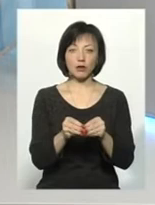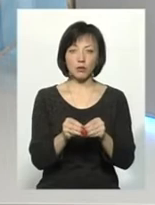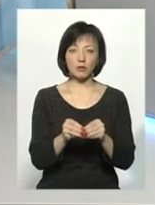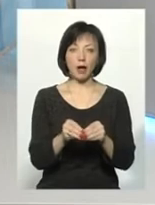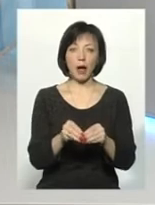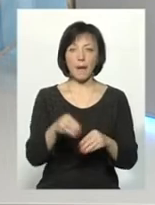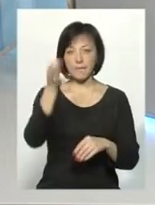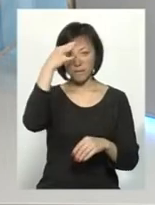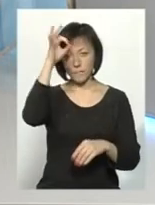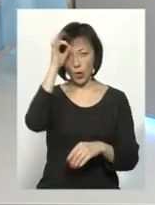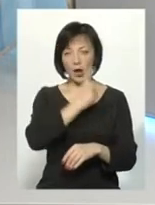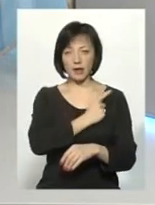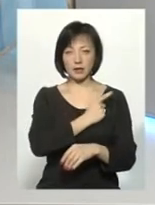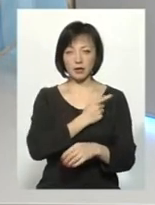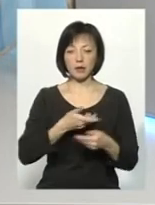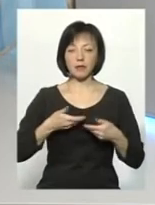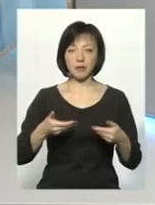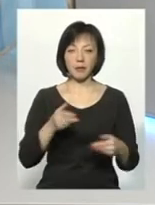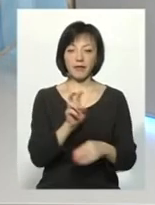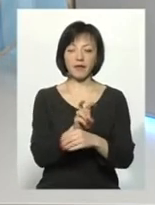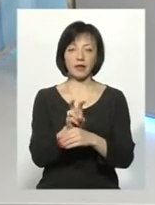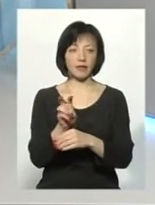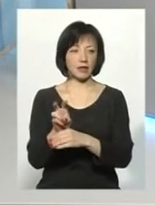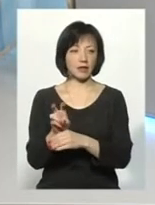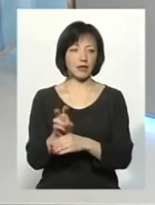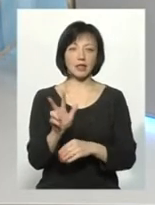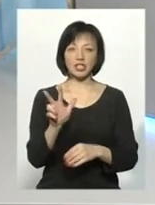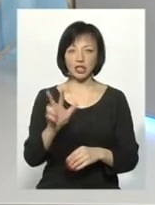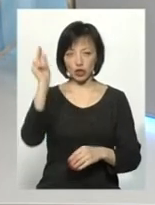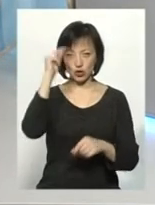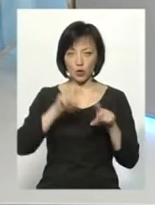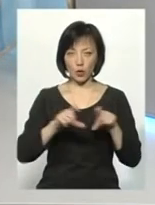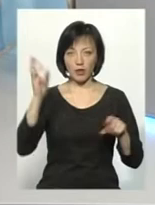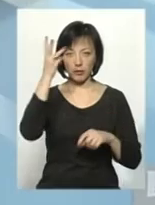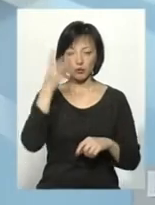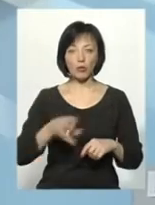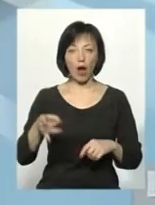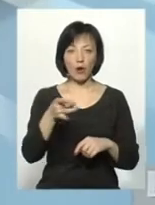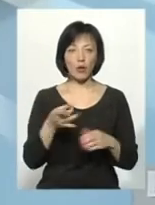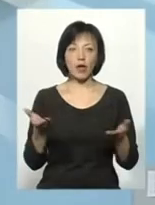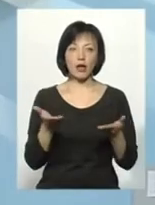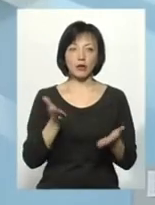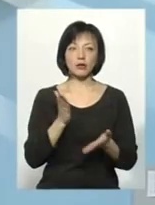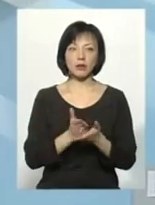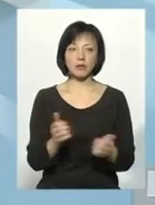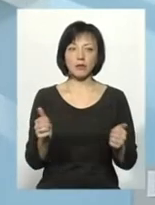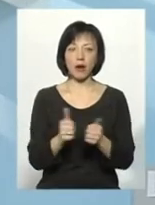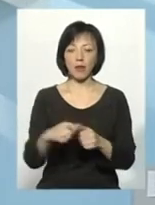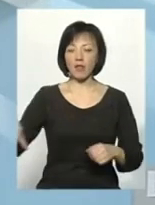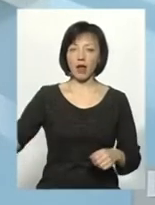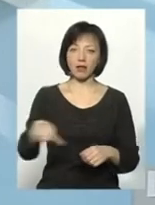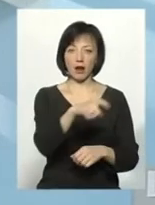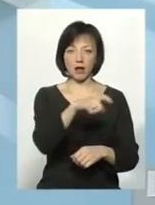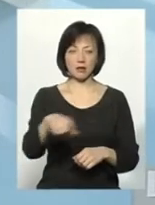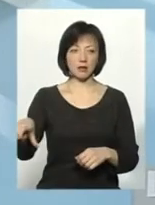патрульною поліцією ми відвідали три школи в Хмельницькому районі, які розташовані прямо на трасах.